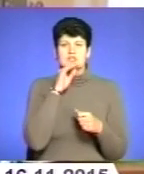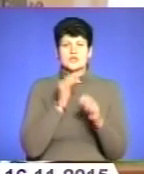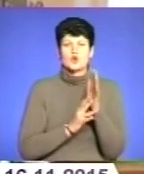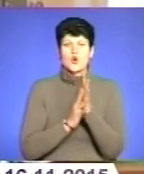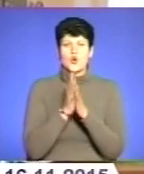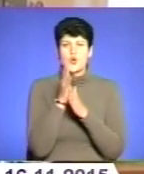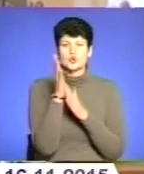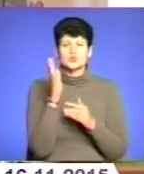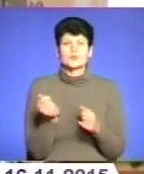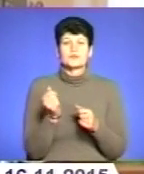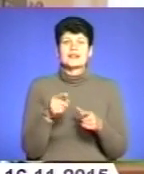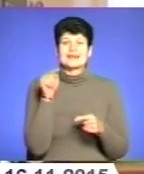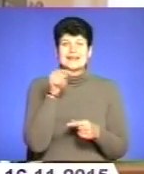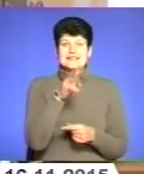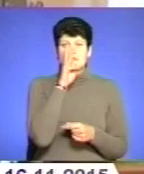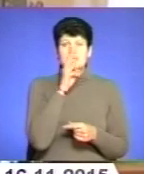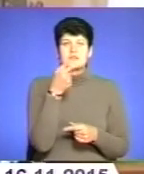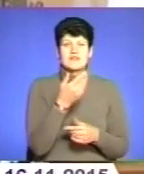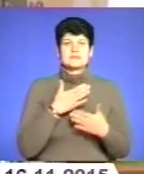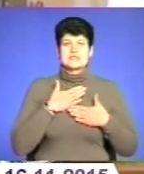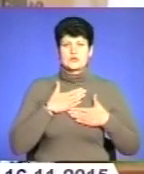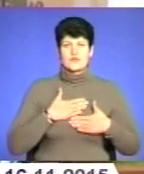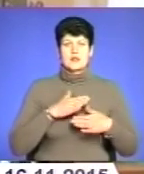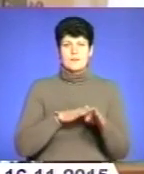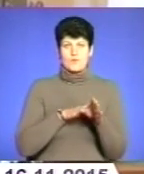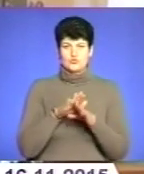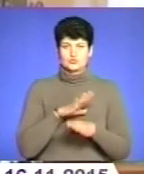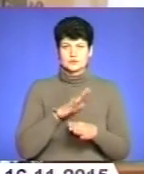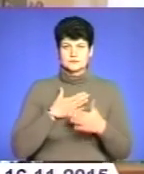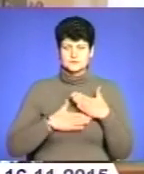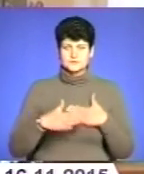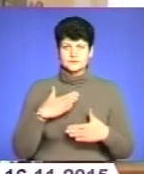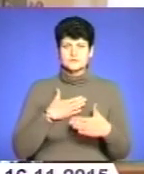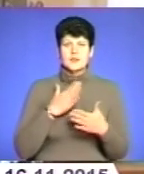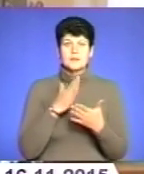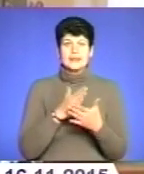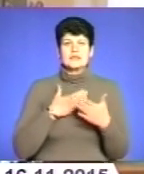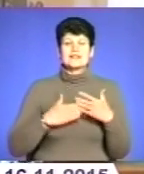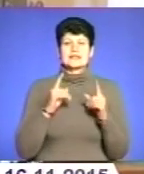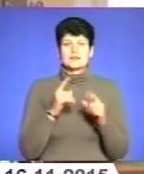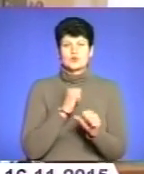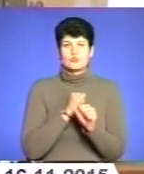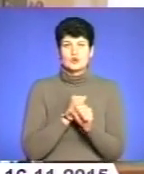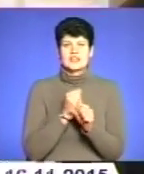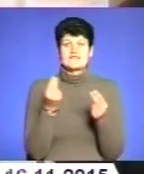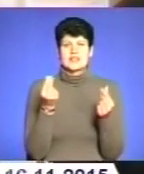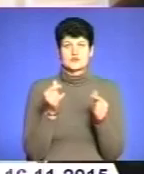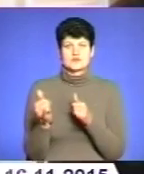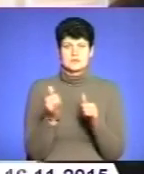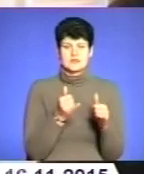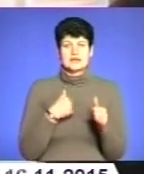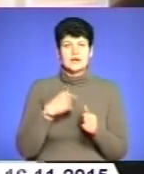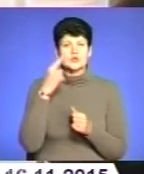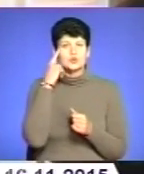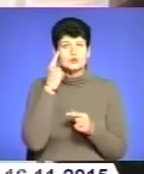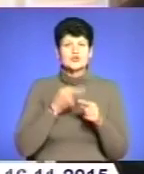'єрного росту, таких зарплат, які б вас задовільняли повністю, щоб були здоволені. Мали здоволені не тільки від роботи, а й від фінансового забезпечення. Я думаю, що ця